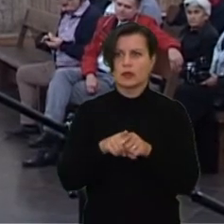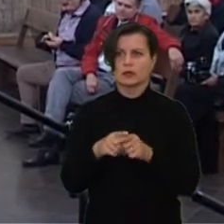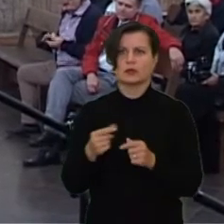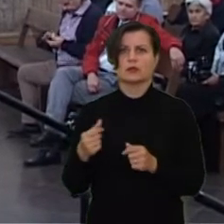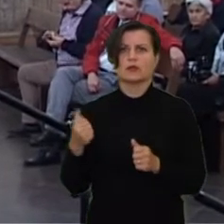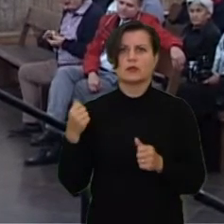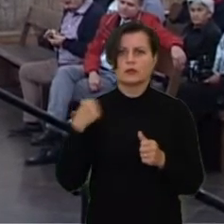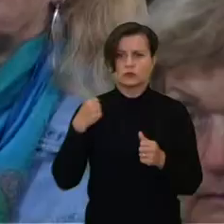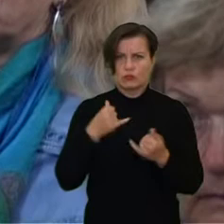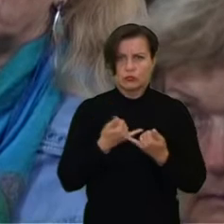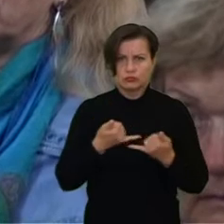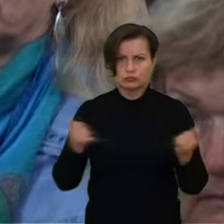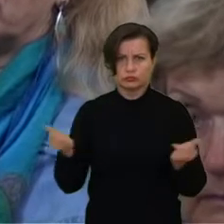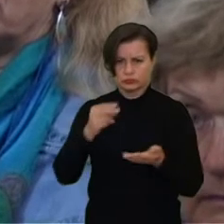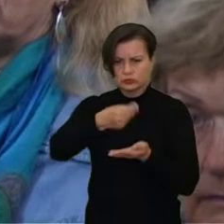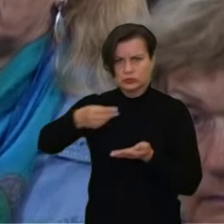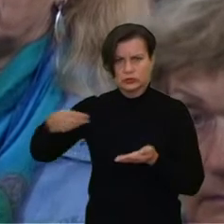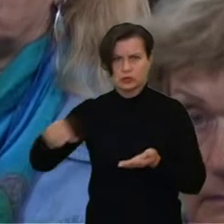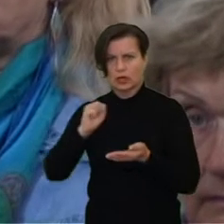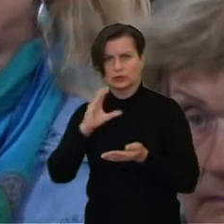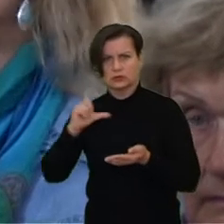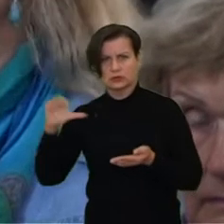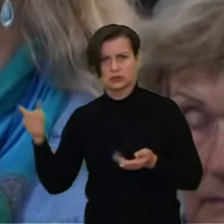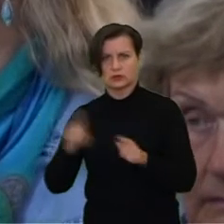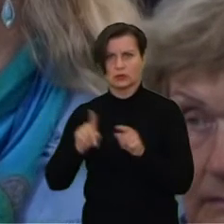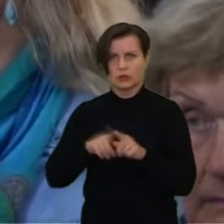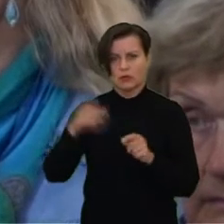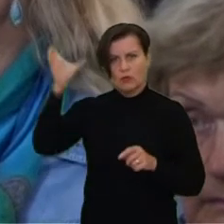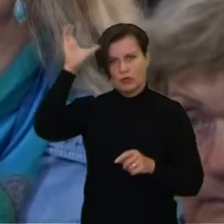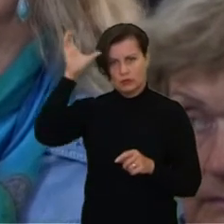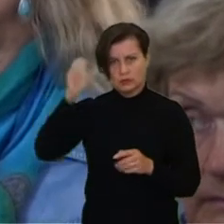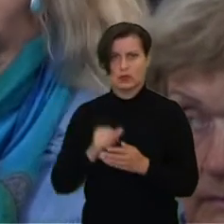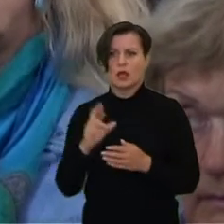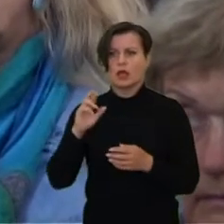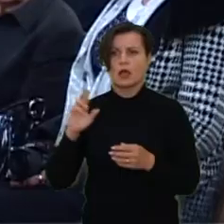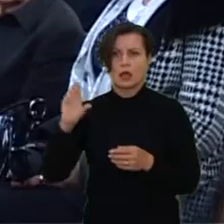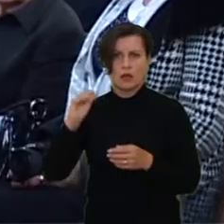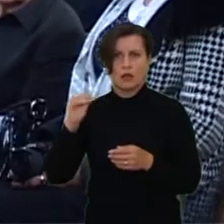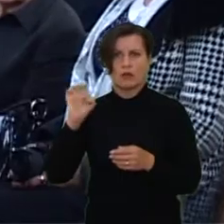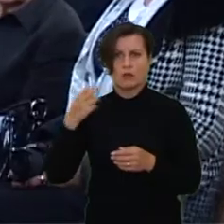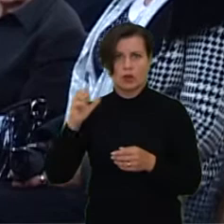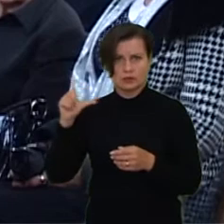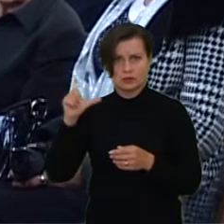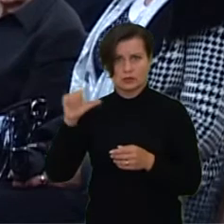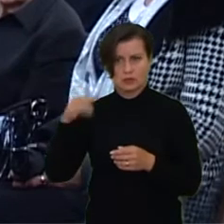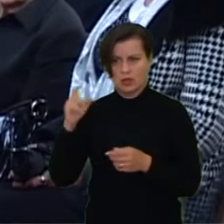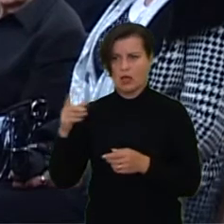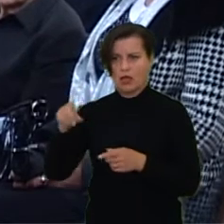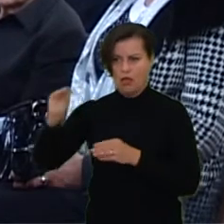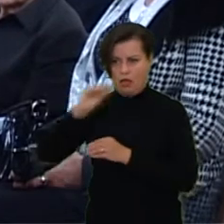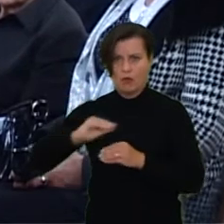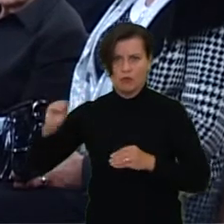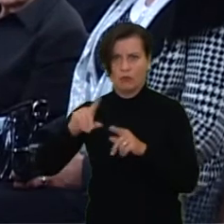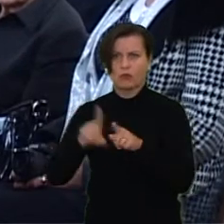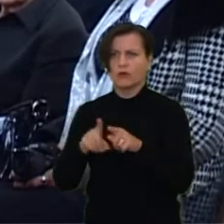prioritetas visuomenės alfabetizacijai, raštingumui ir mokslingumui. Reformacija Europo atneša sampratą, kad